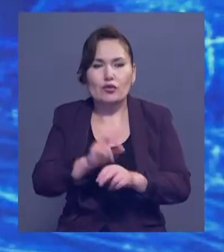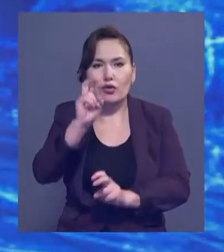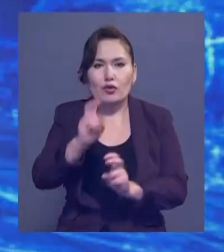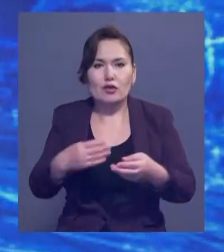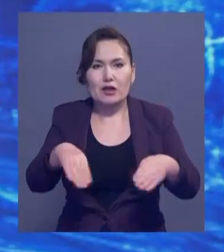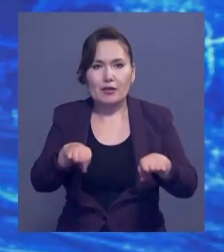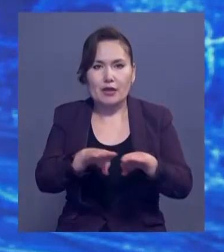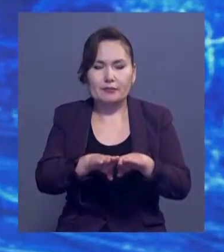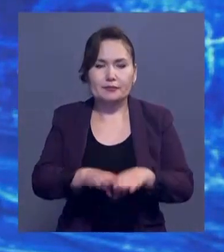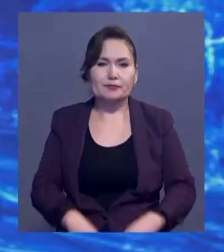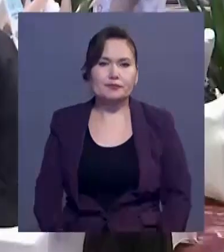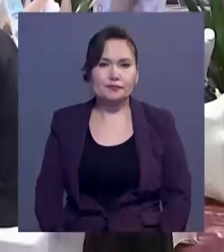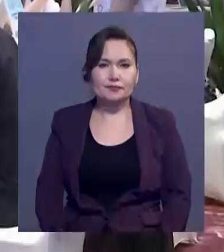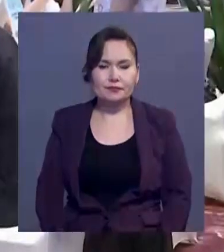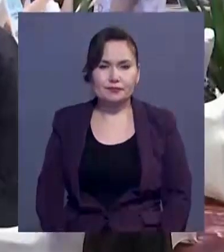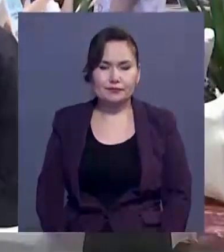азайған.